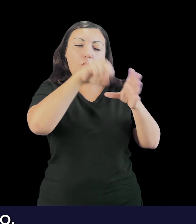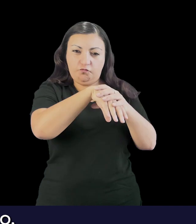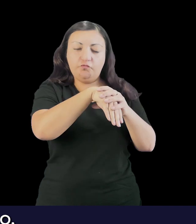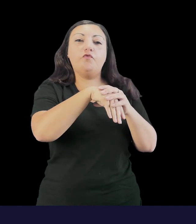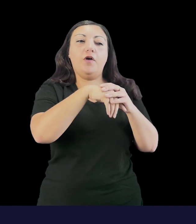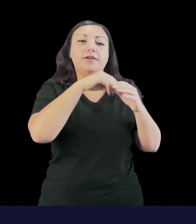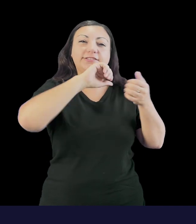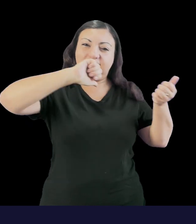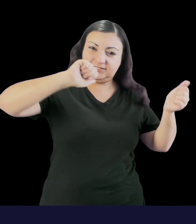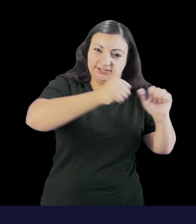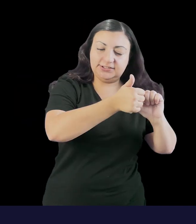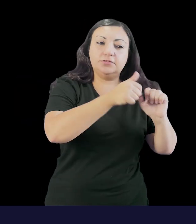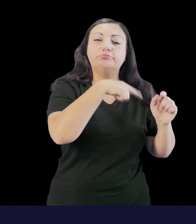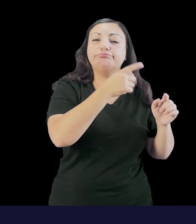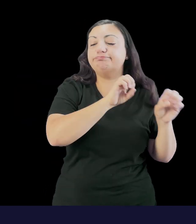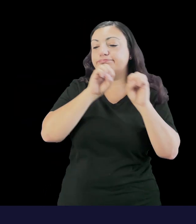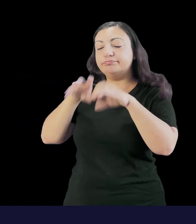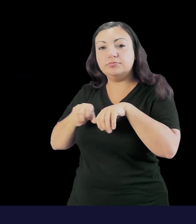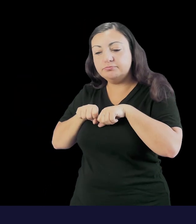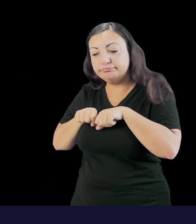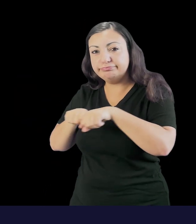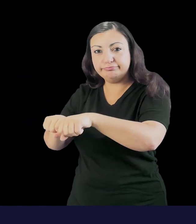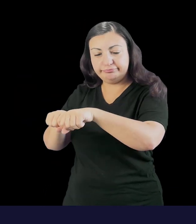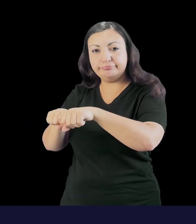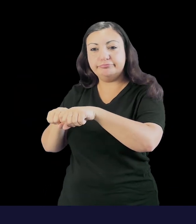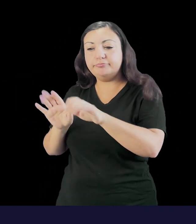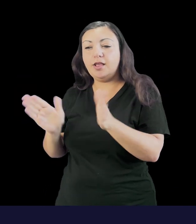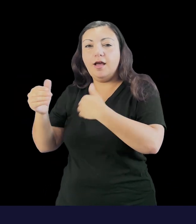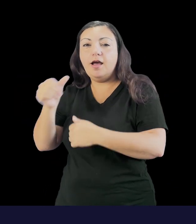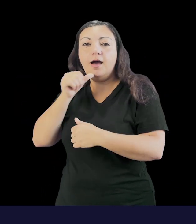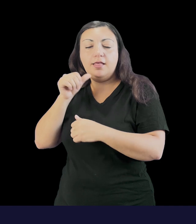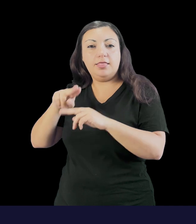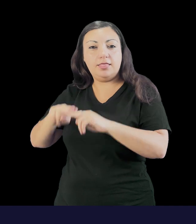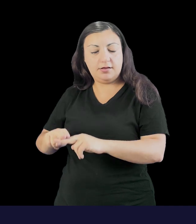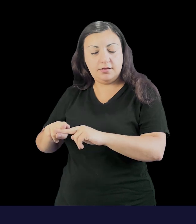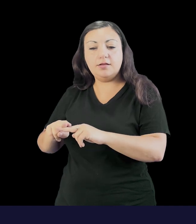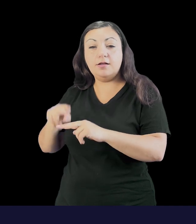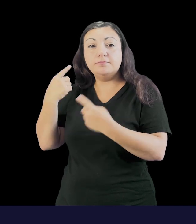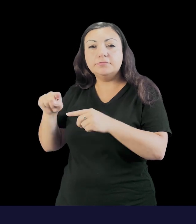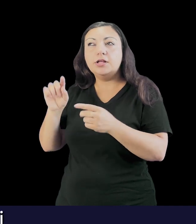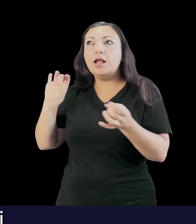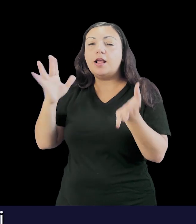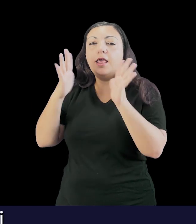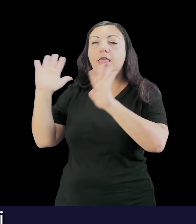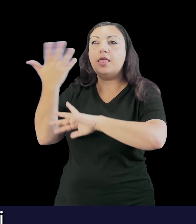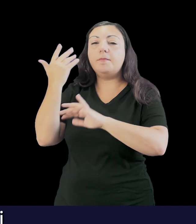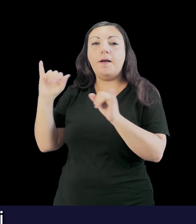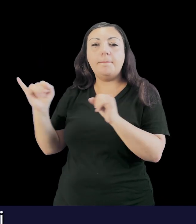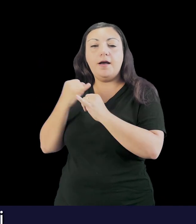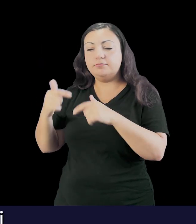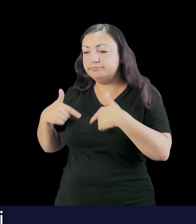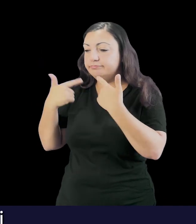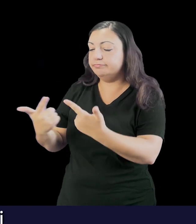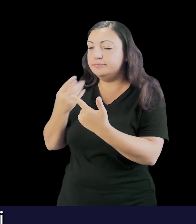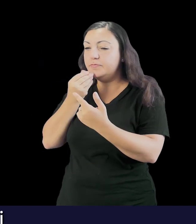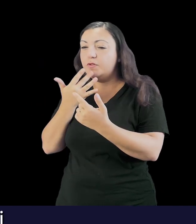con Sangiovesi, allora diventa occhio di pernice, si lascia appassire dopodiché si pressa e si mette nei Caratelli dove rimane per tanti anni in